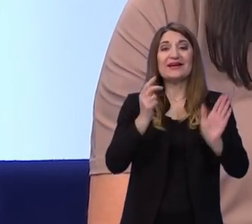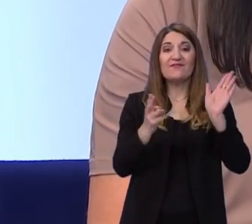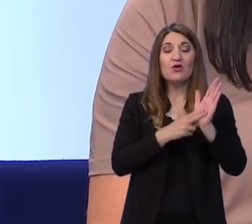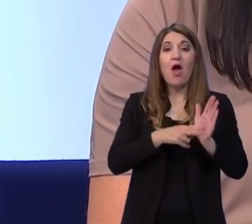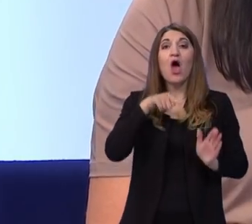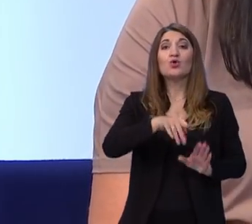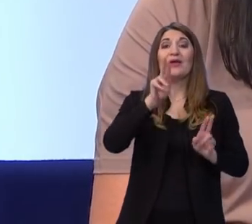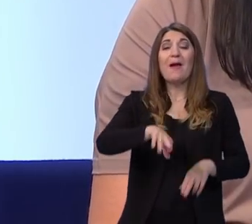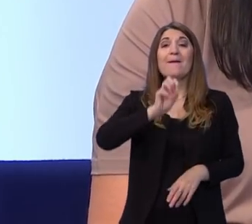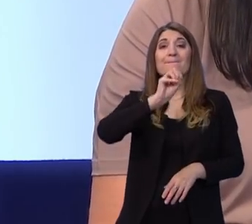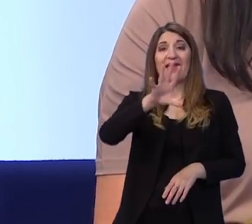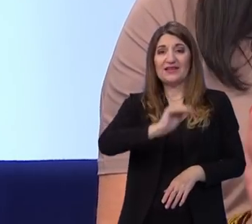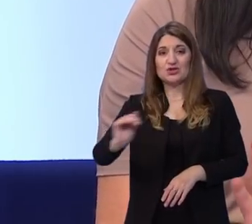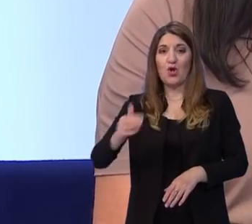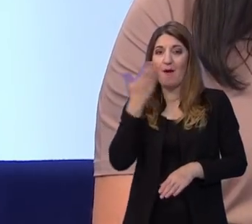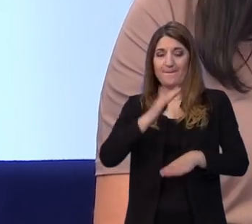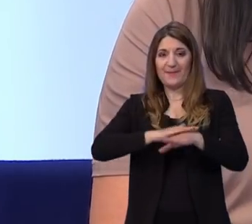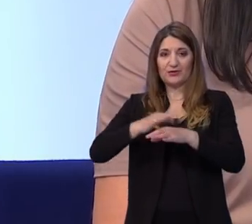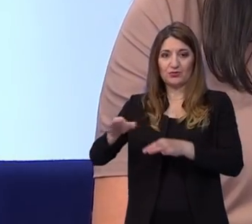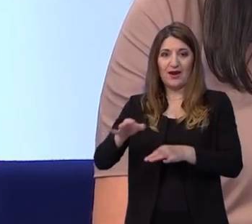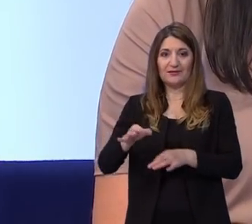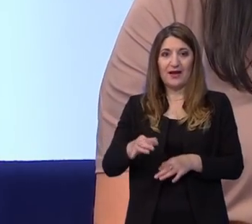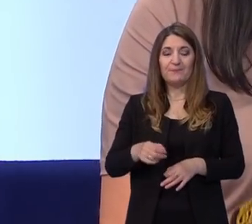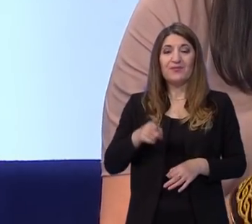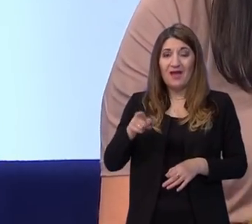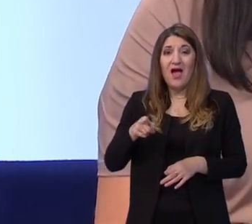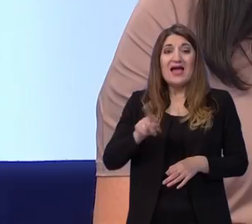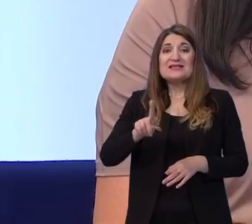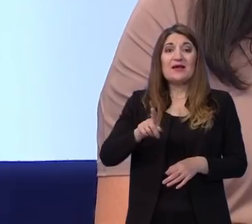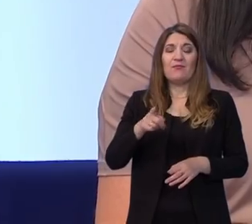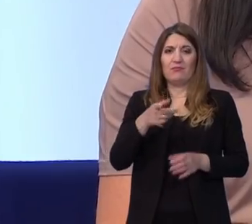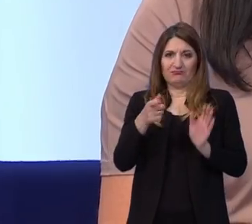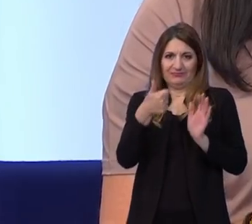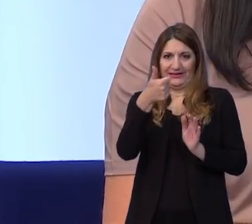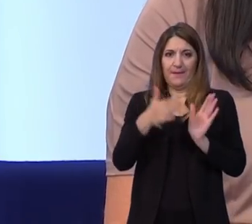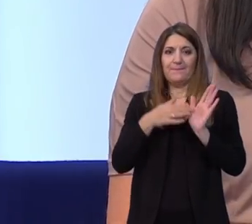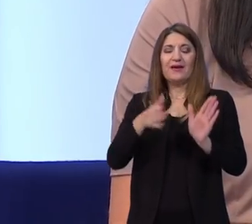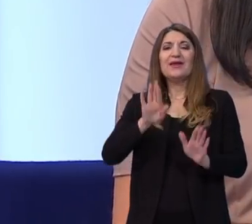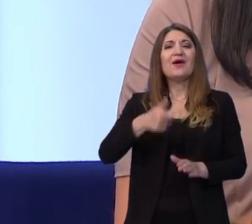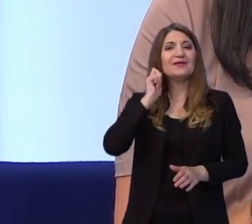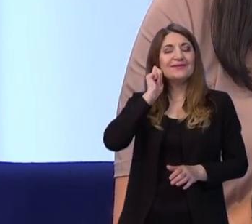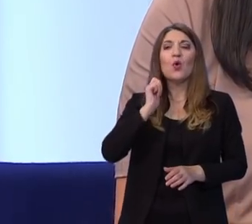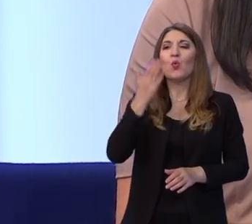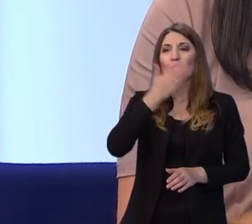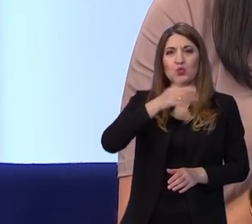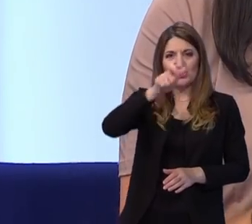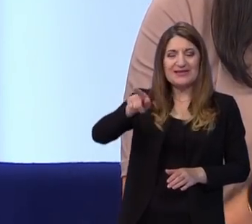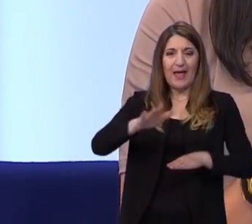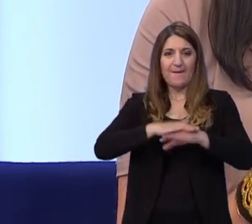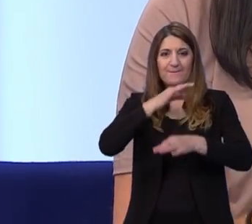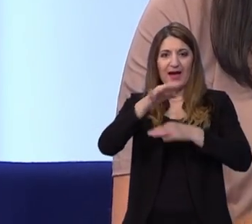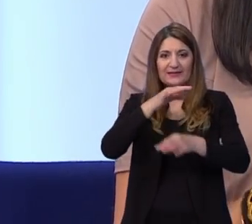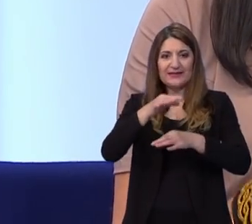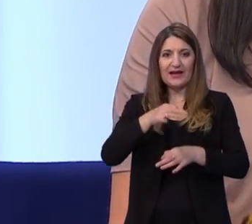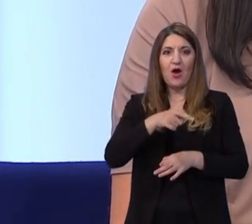maturanata. 40 učenika je izašlo na državnu maturu. Samo jedan primjer, dakle, imamo učenicu, maturanticu s